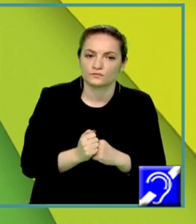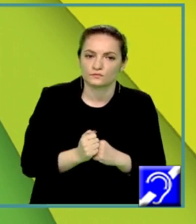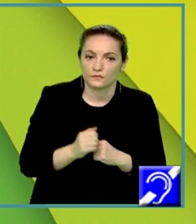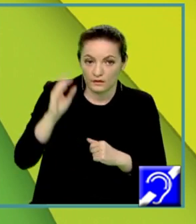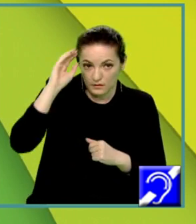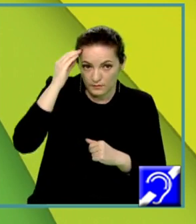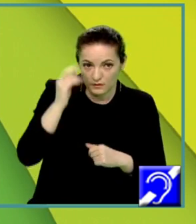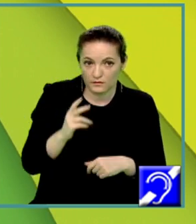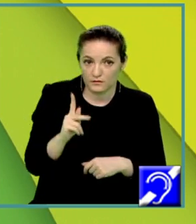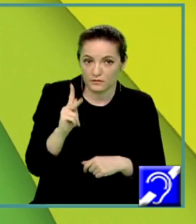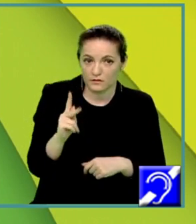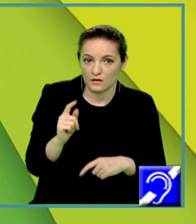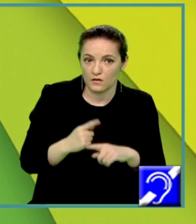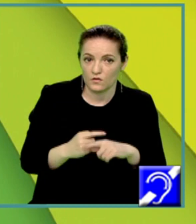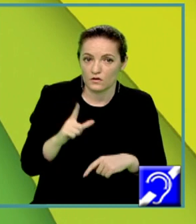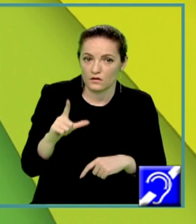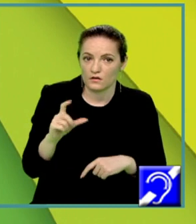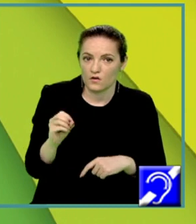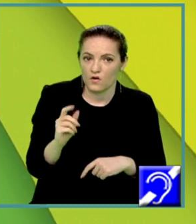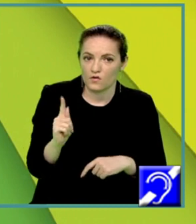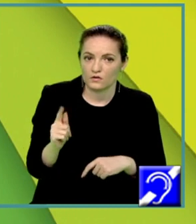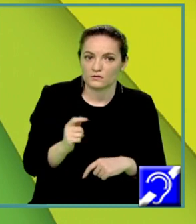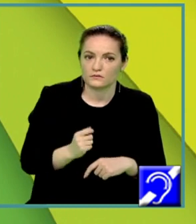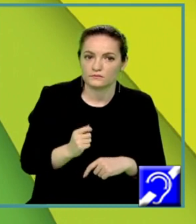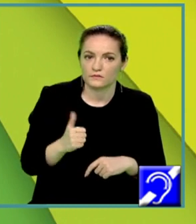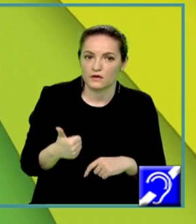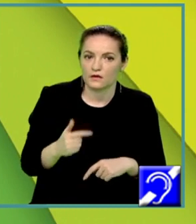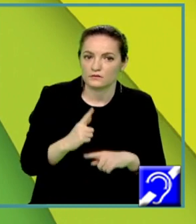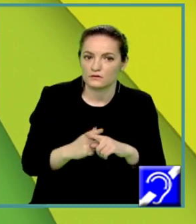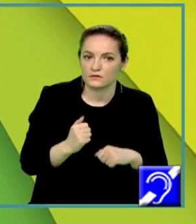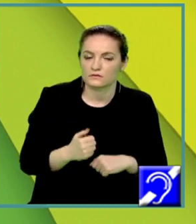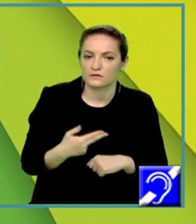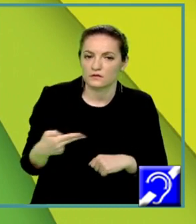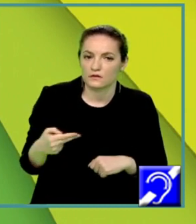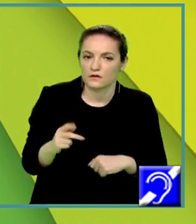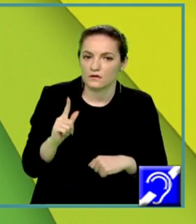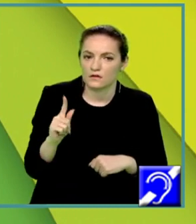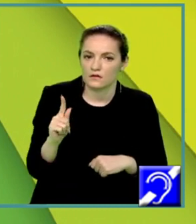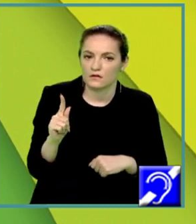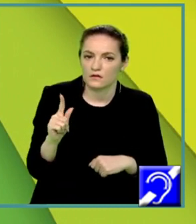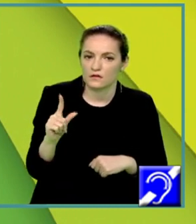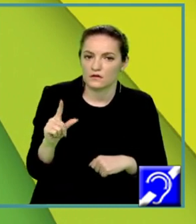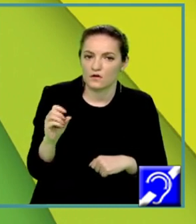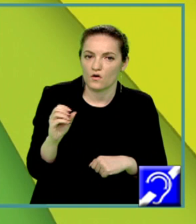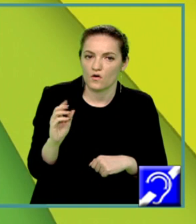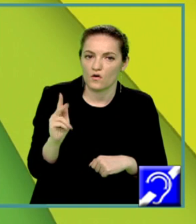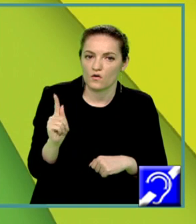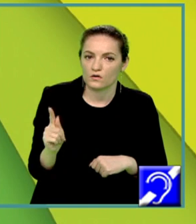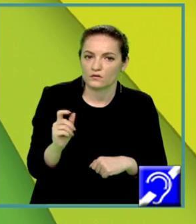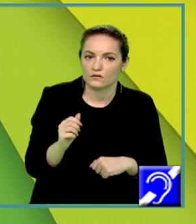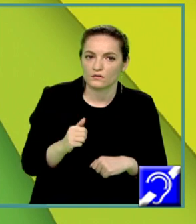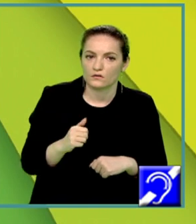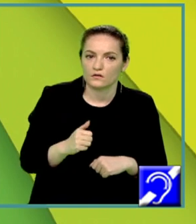K ori logaritm în baza a din x este egal cu logaritm în baza a din x la k pentru k număr real.